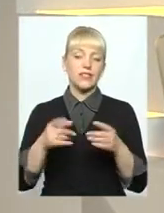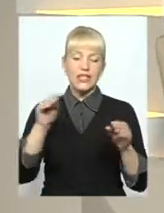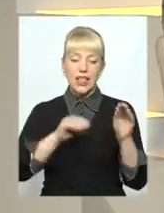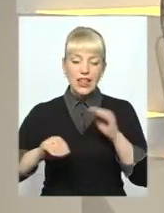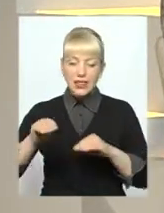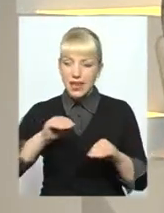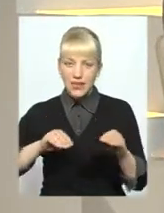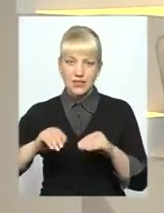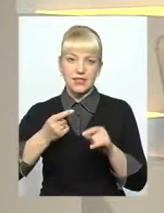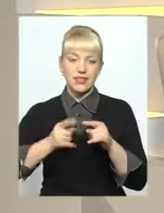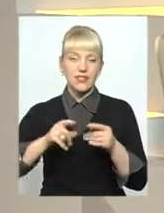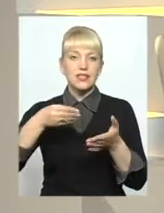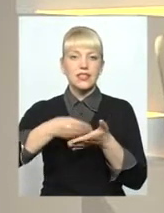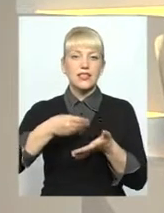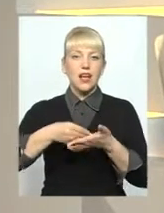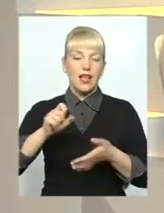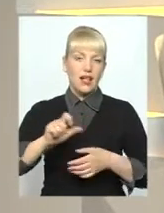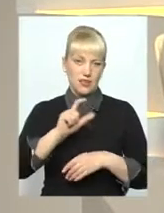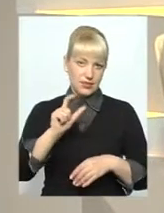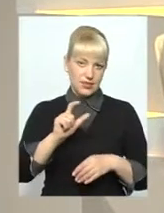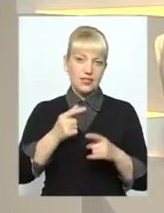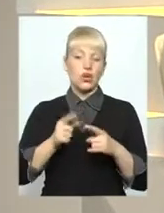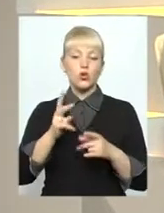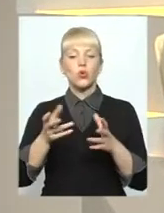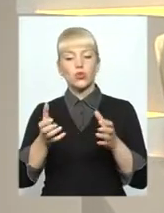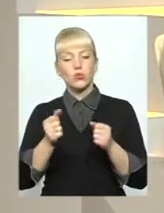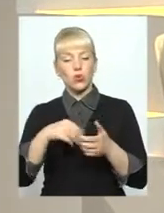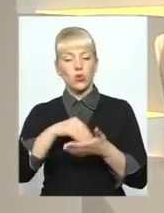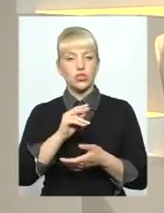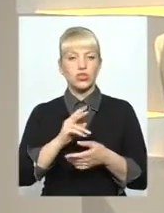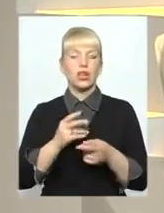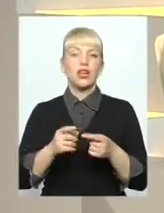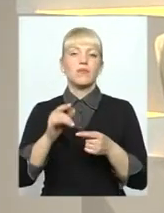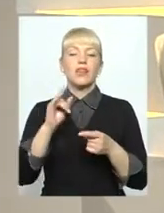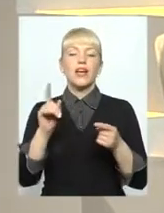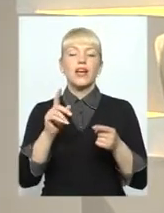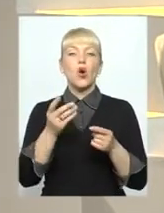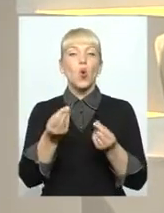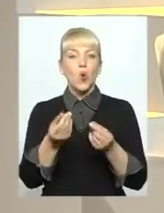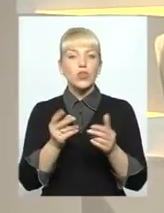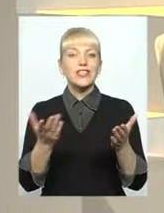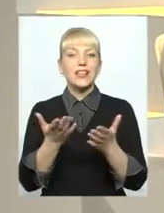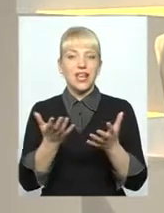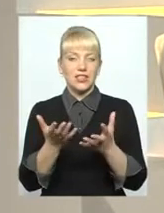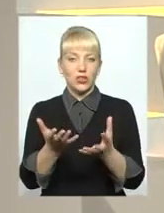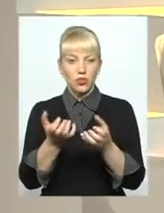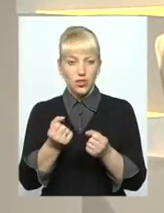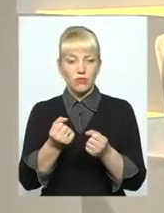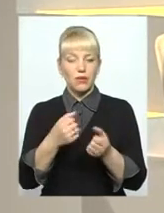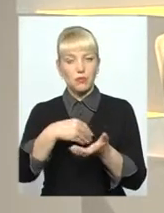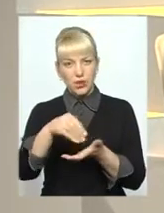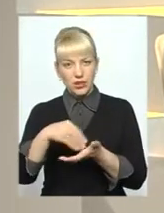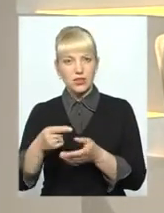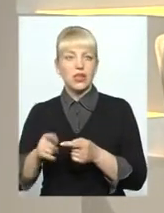з чого складається та ціна на газ, хто отримує кошти, які сплачують споживачі. І чи вплине несплата за газ на